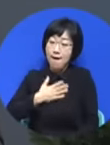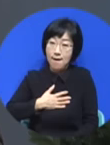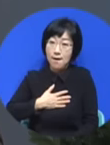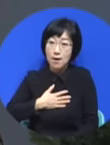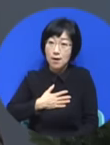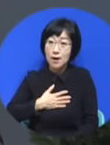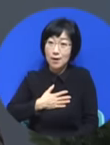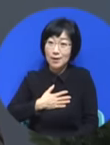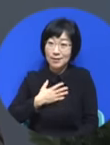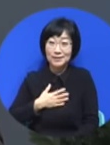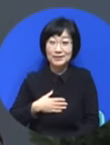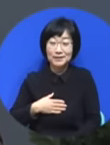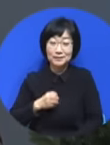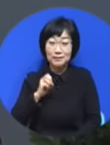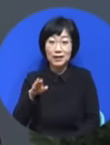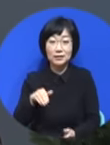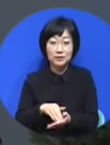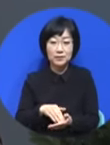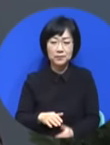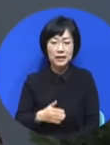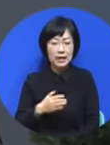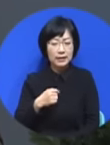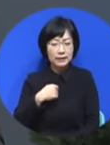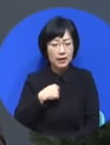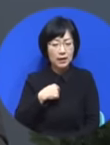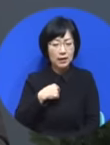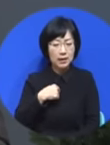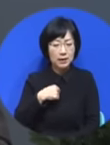그래서 우리가 지금 내 속을 이런 생각을 했어요.